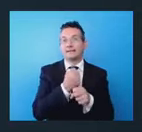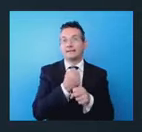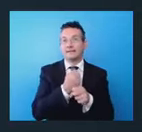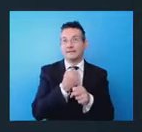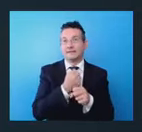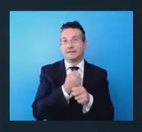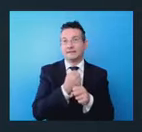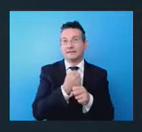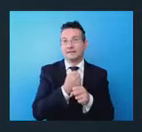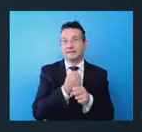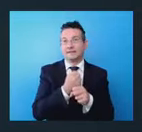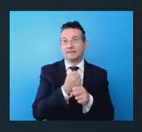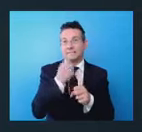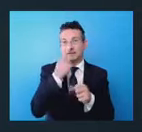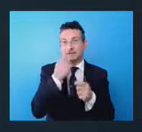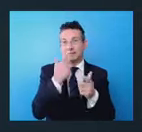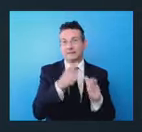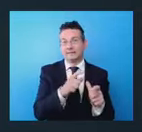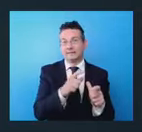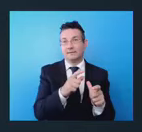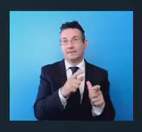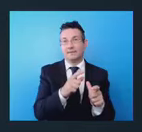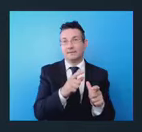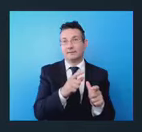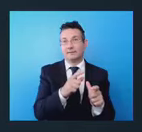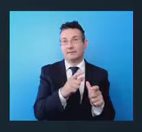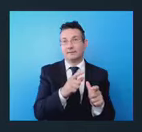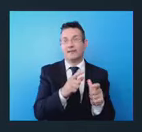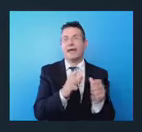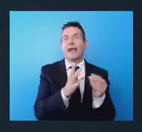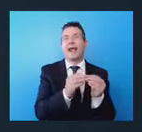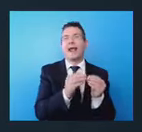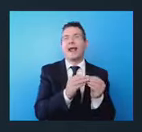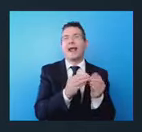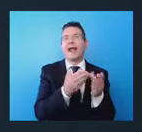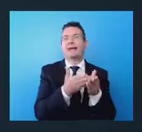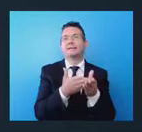Cosa si intende attività cantieristica di un super yacht?